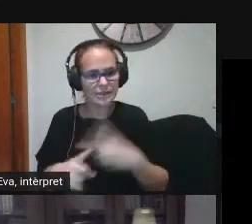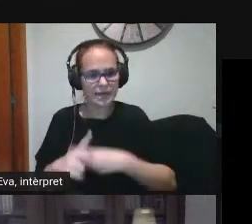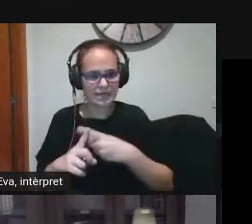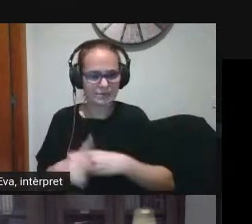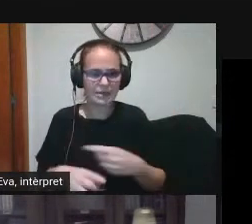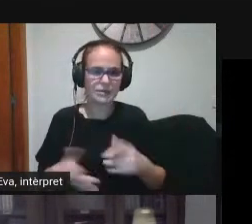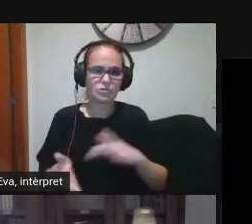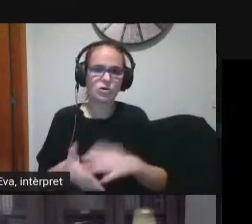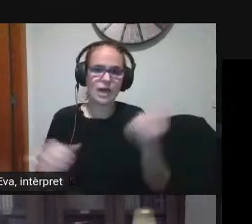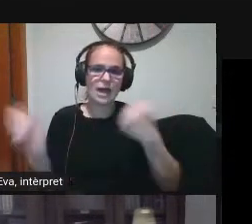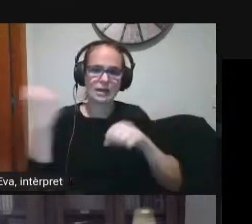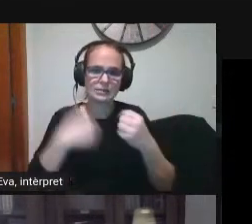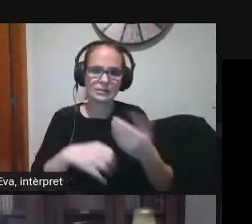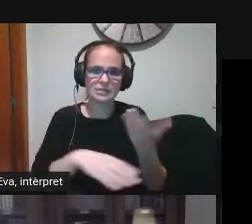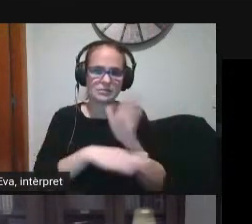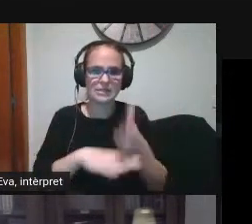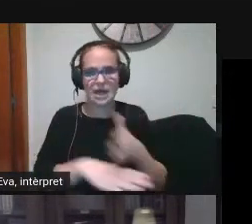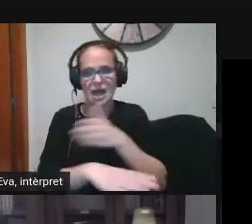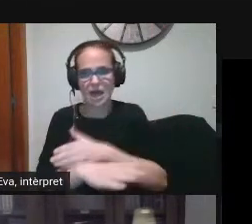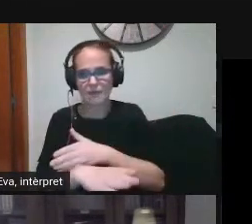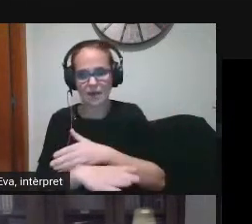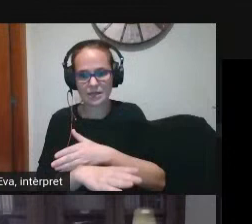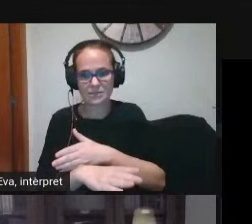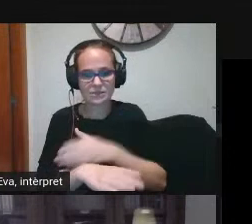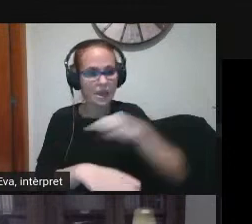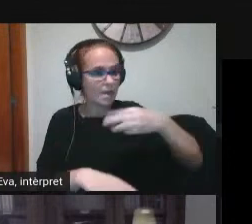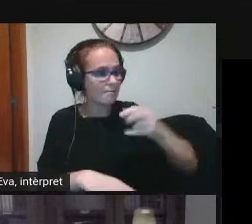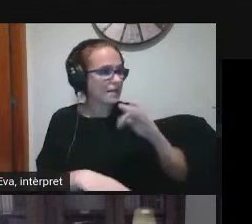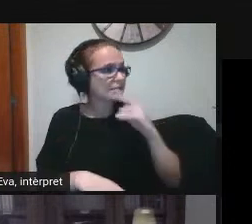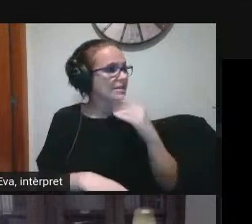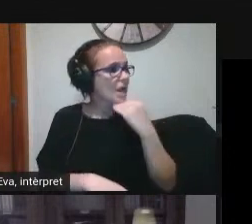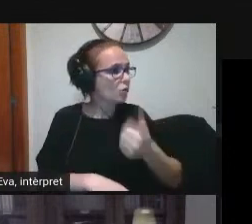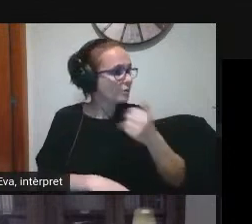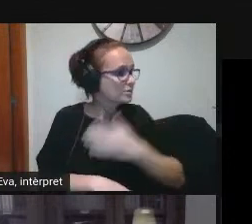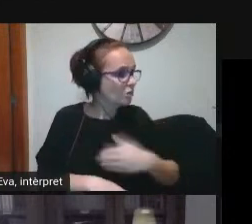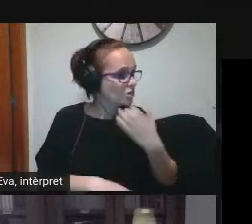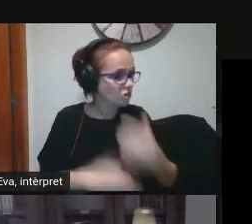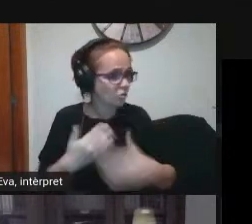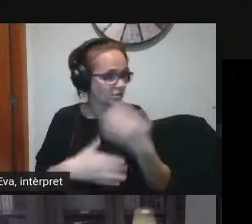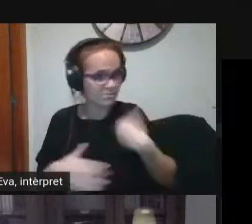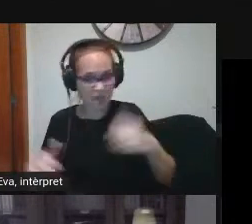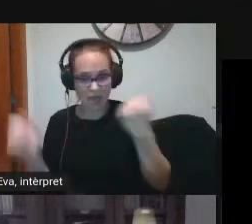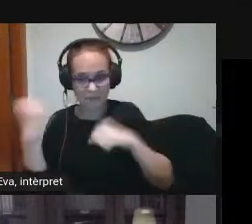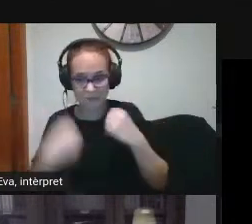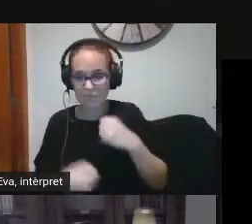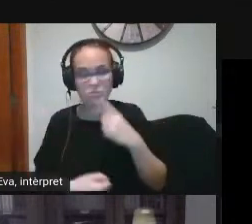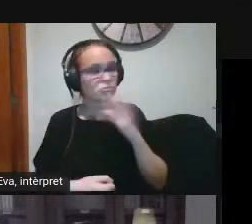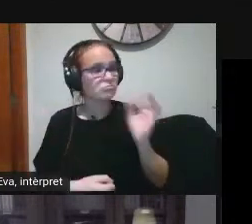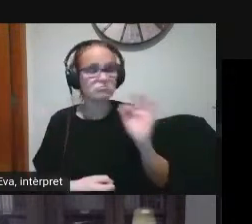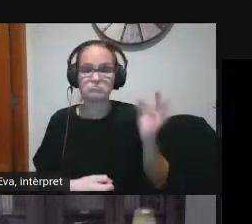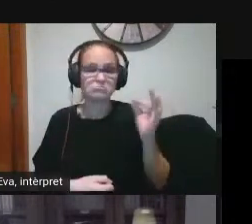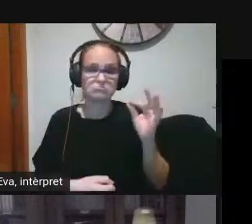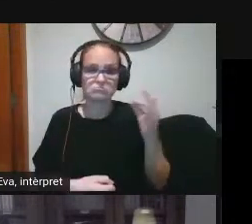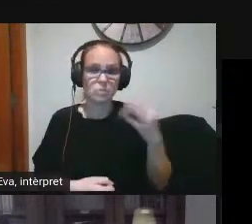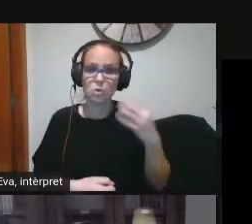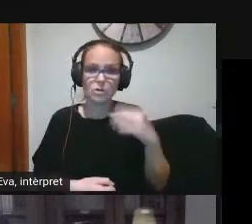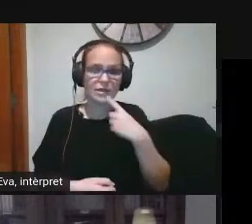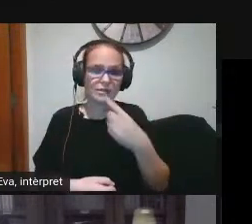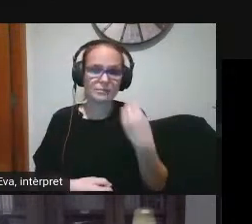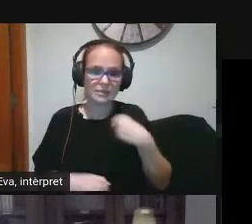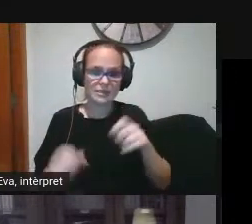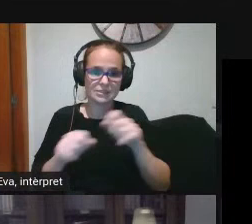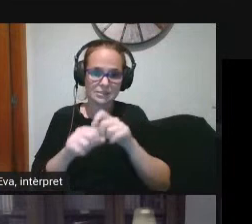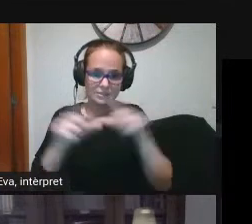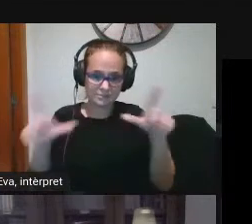activitats Marta si vols afegir alguna cosa més si no presentem les activitats No, tan sols que la diapositiva que estàs